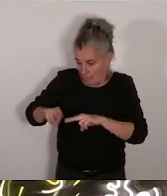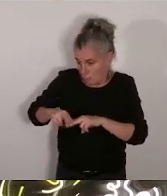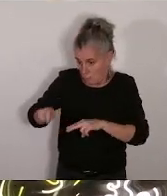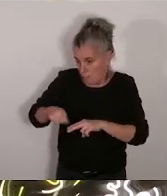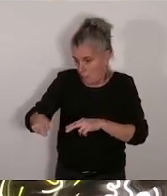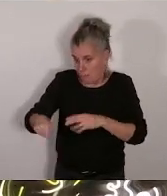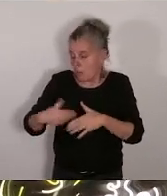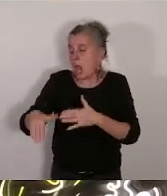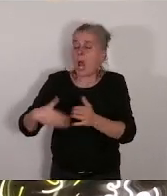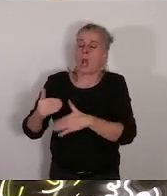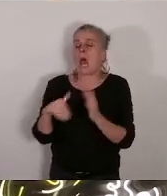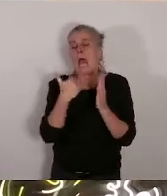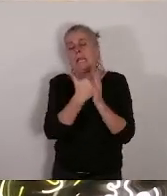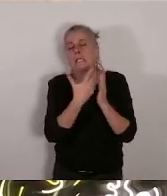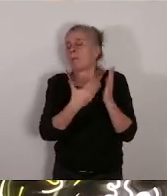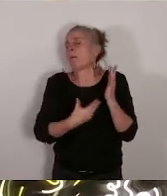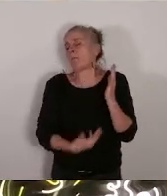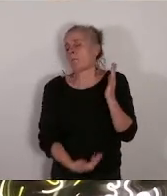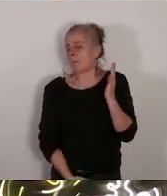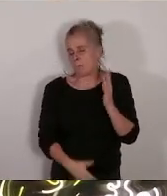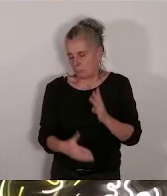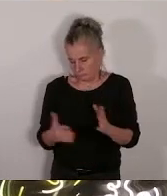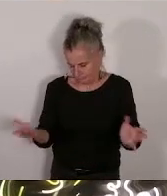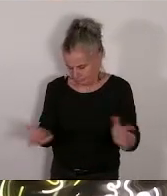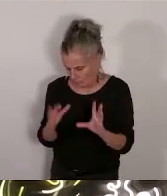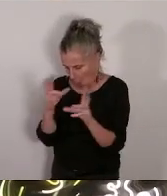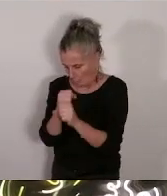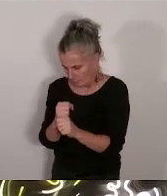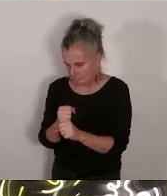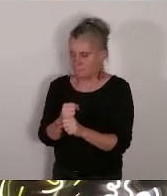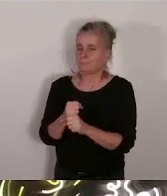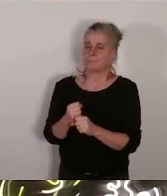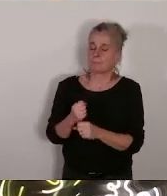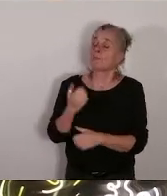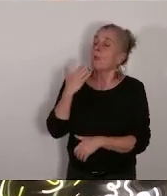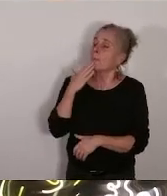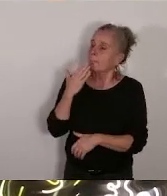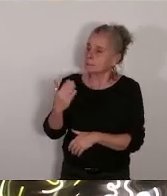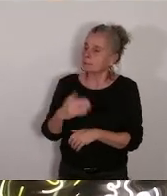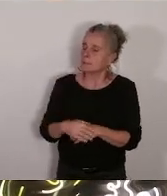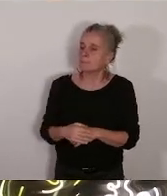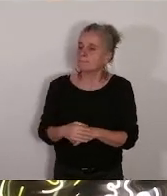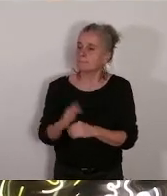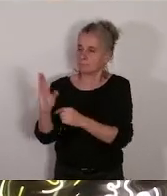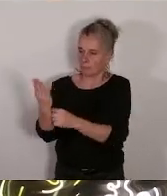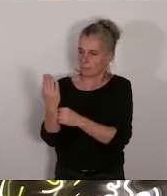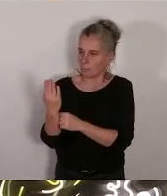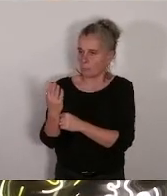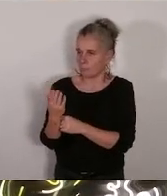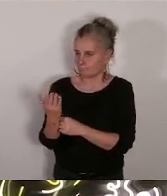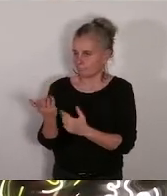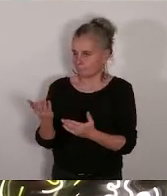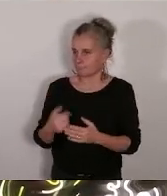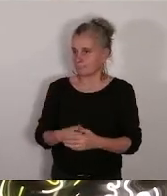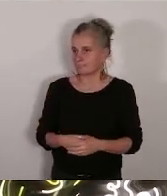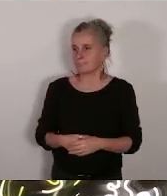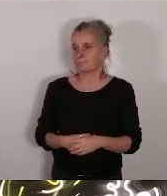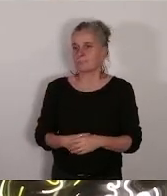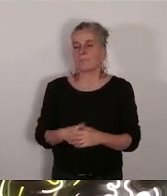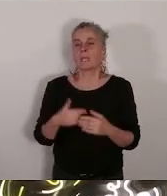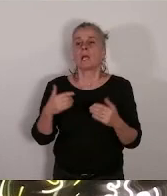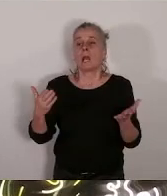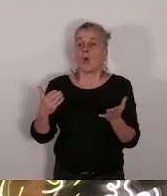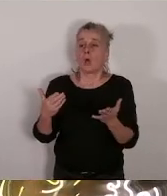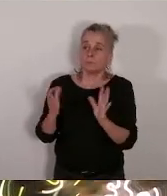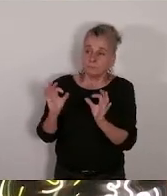etc. alors étant donné que je vous remercie d'avoir porté ce rapport donc dans l'attente d'une